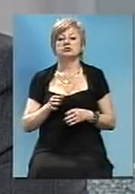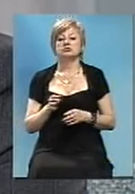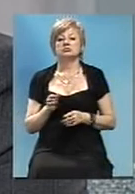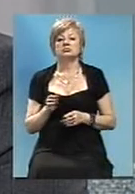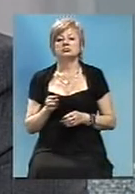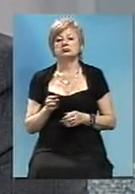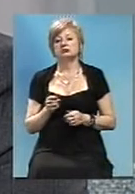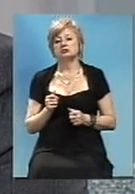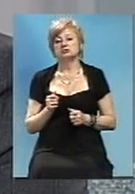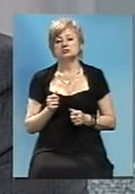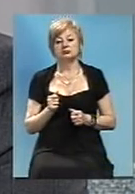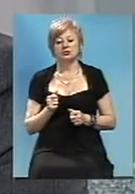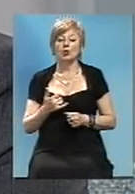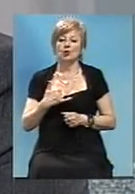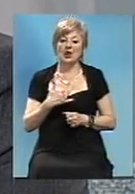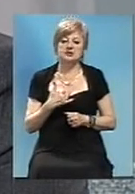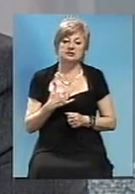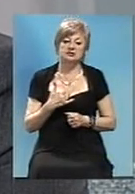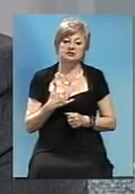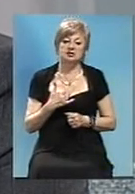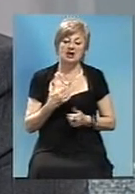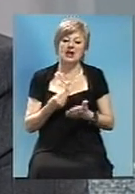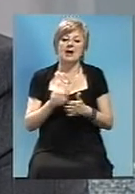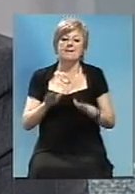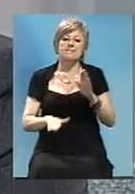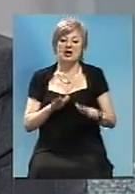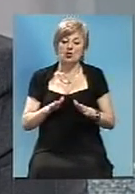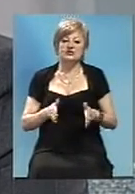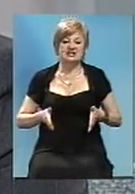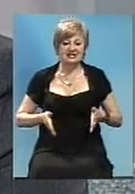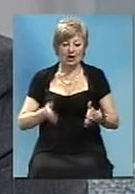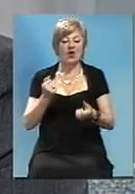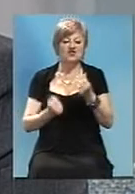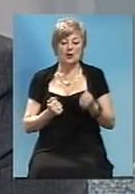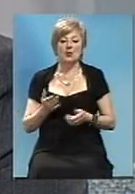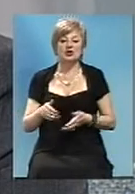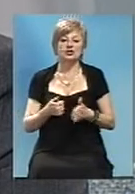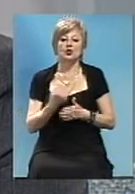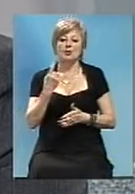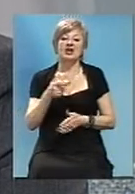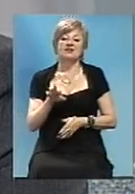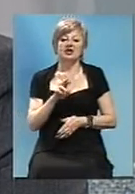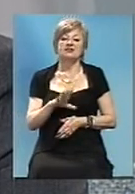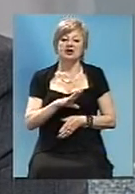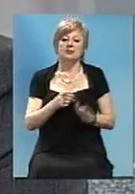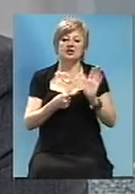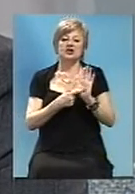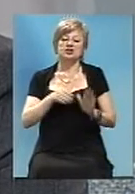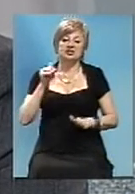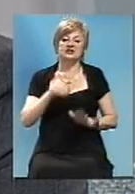скажімо так, у нас на балансі служби автомобільних доріг до 1 января було 6